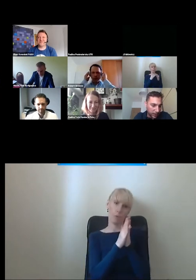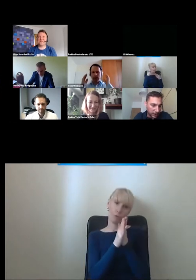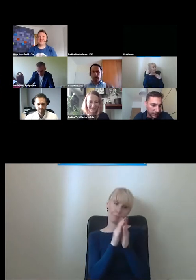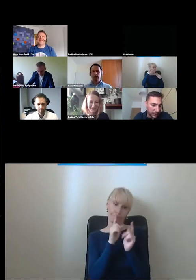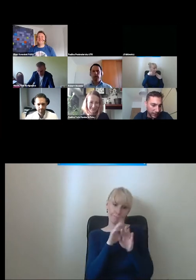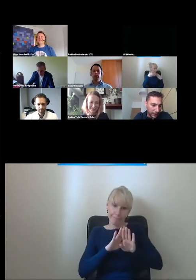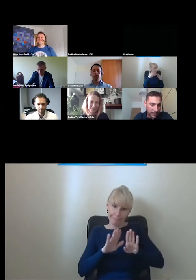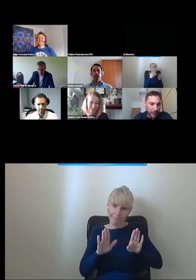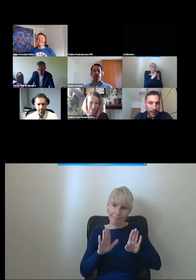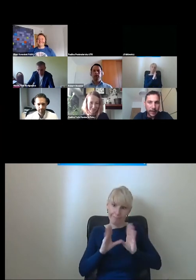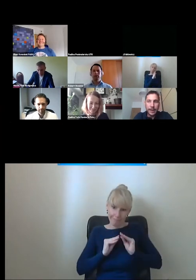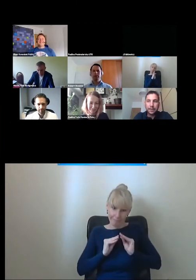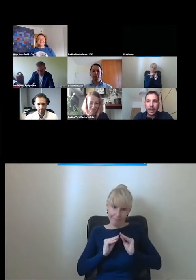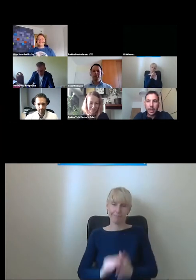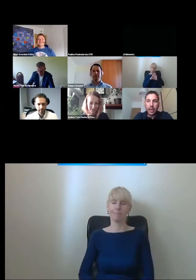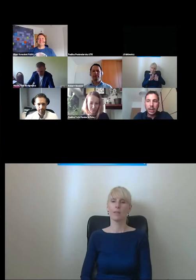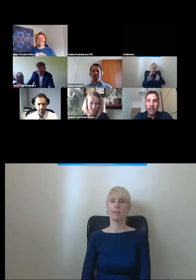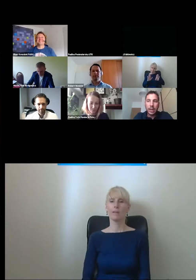powstrzymywał. Jasne.